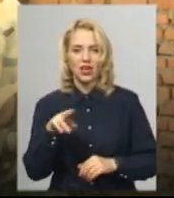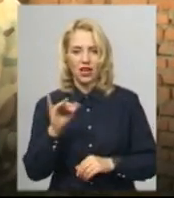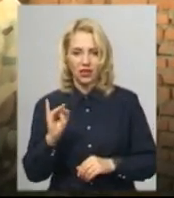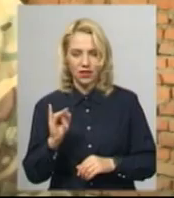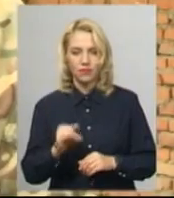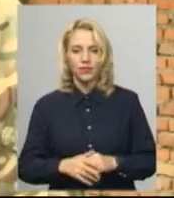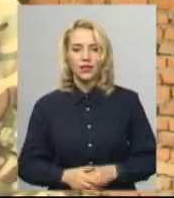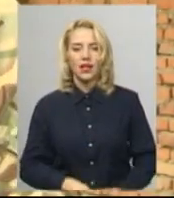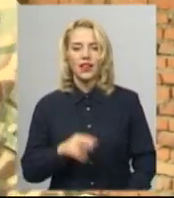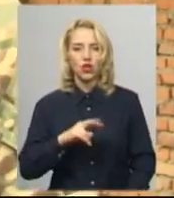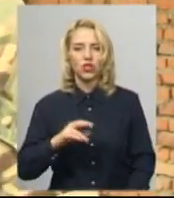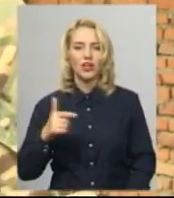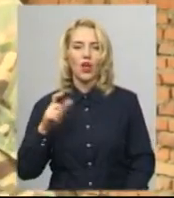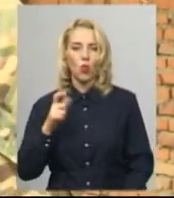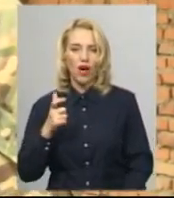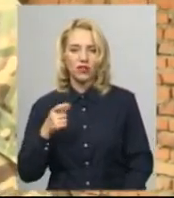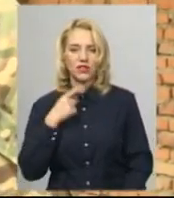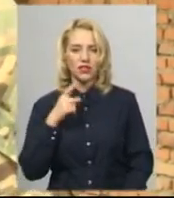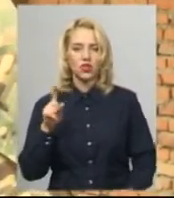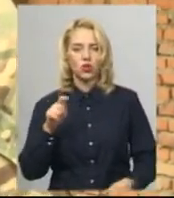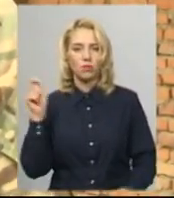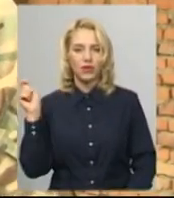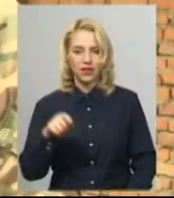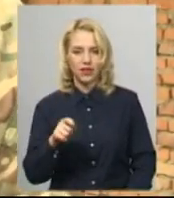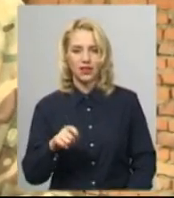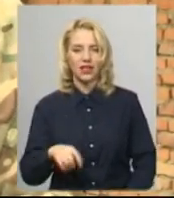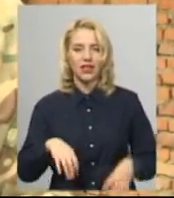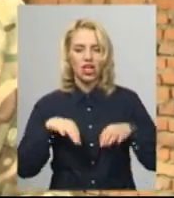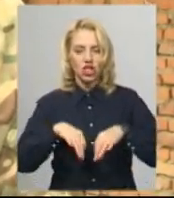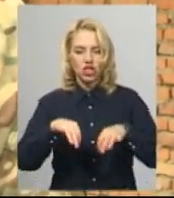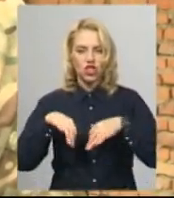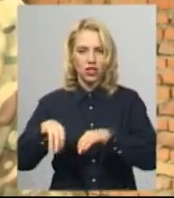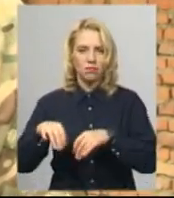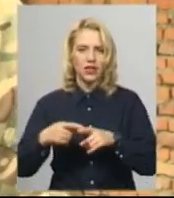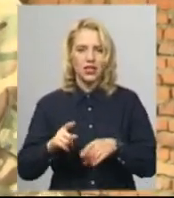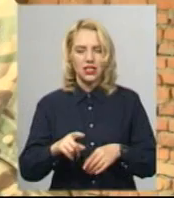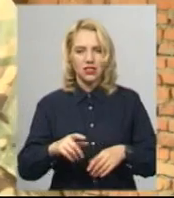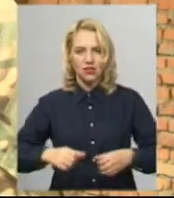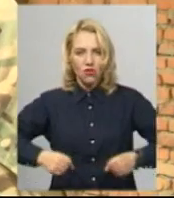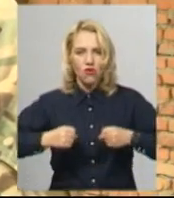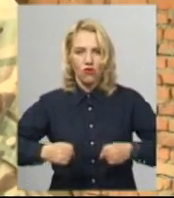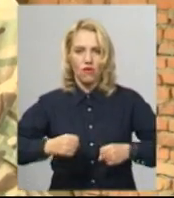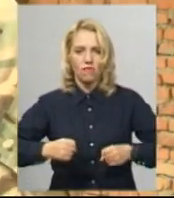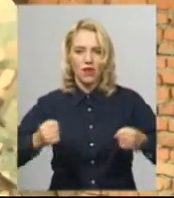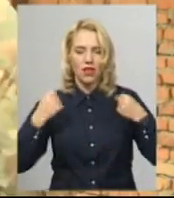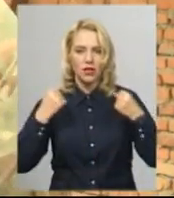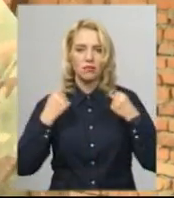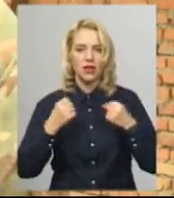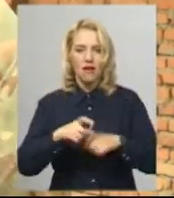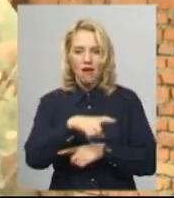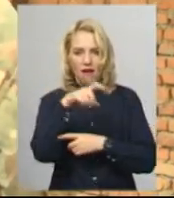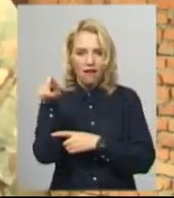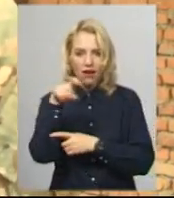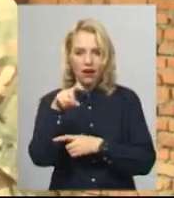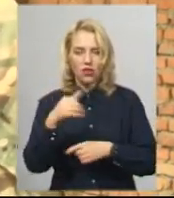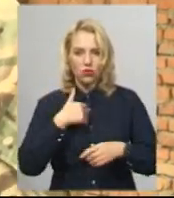Едуардович. Сказав, що приїхала пара джипів з громилами, приїхав кран, які мали підняти